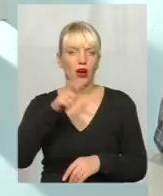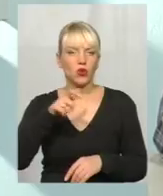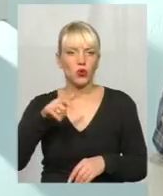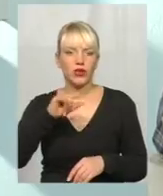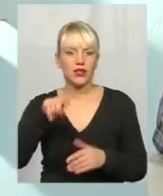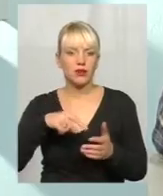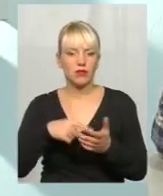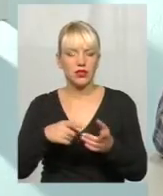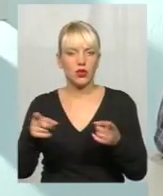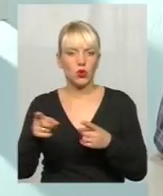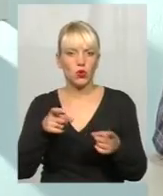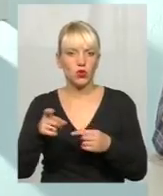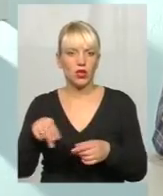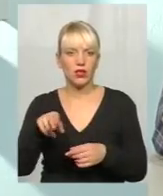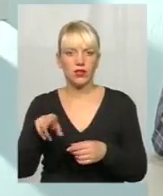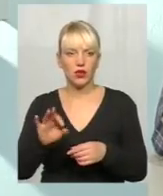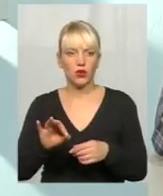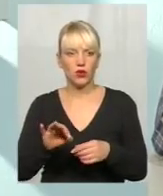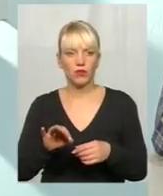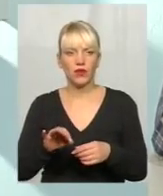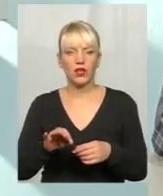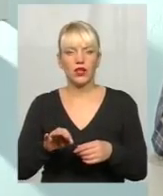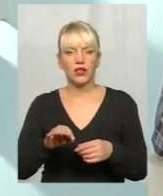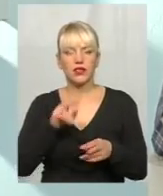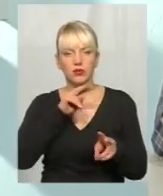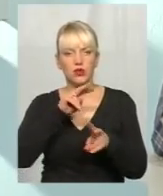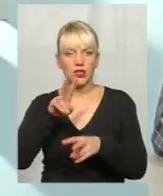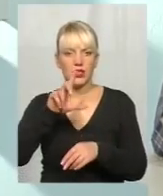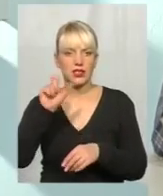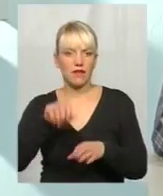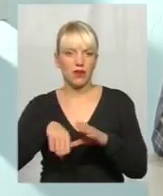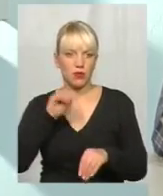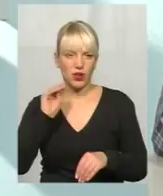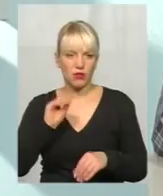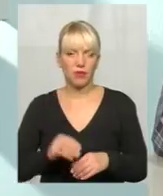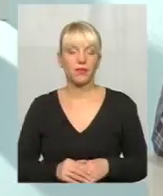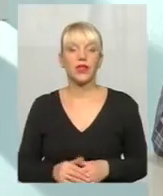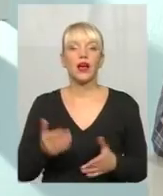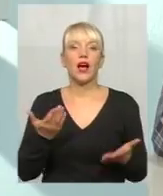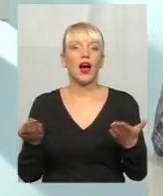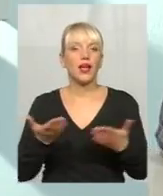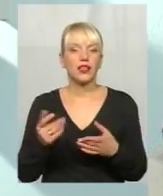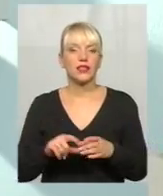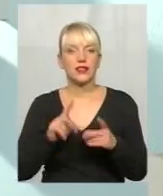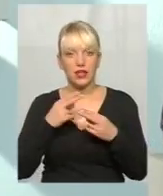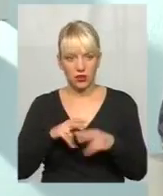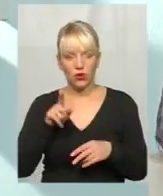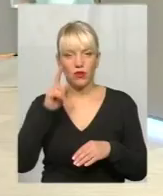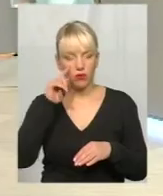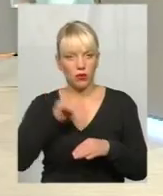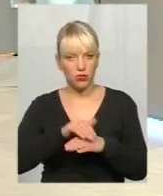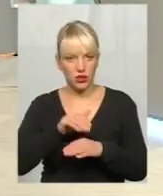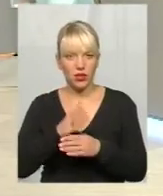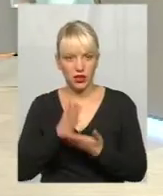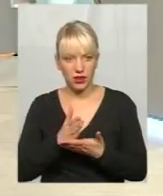долучались по партійним лініям до спостереження за виборами. Ну, а якісь технології помітили? По технологіям, значить,